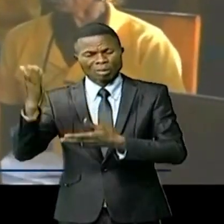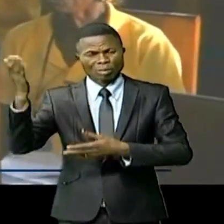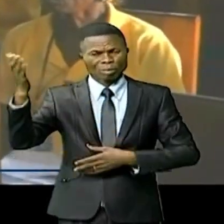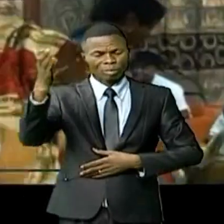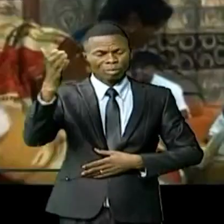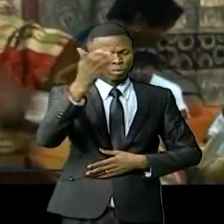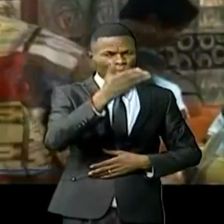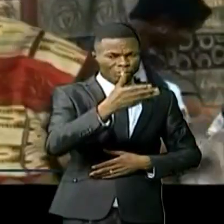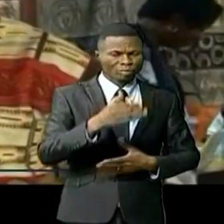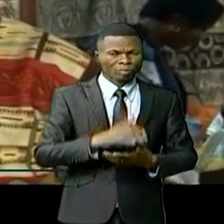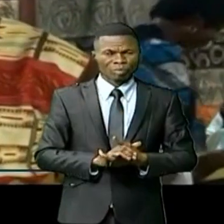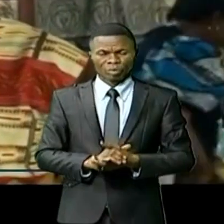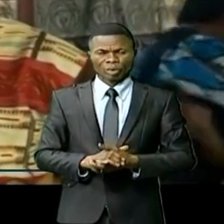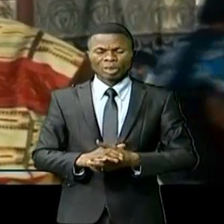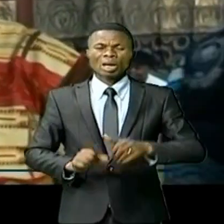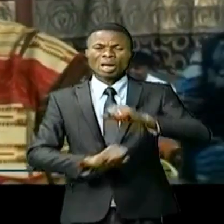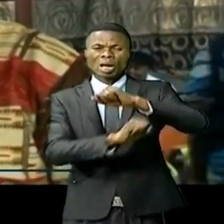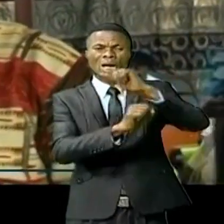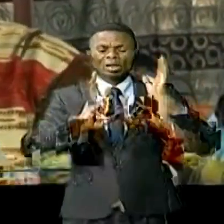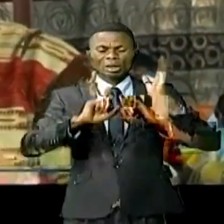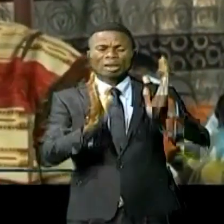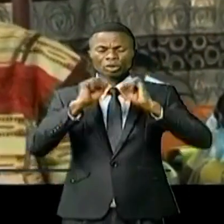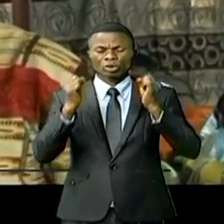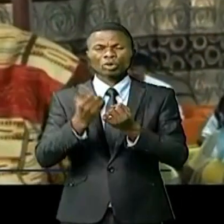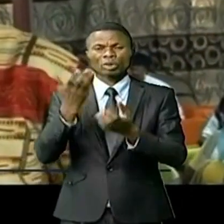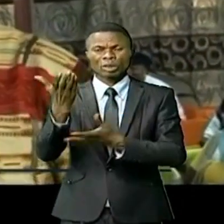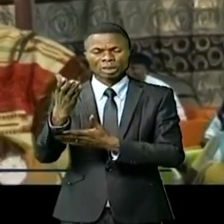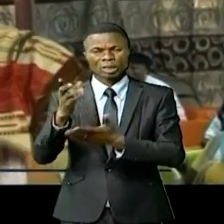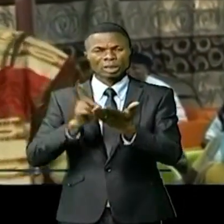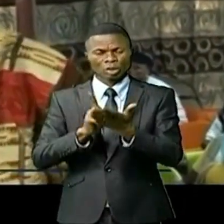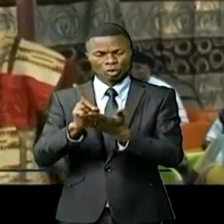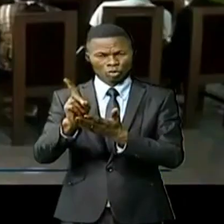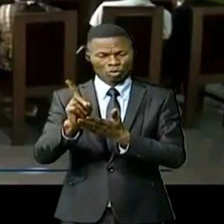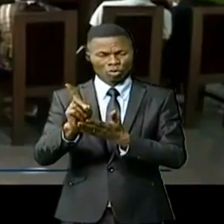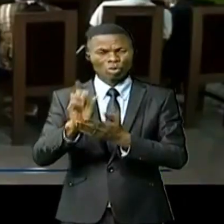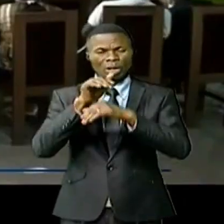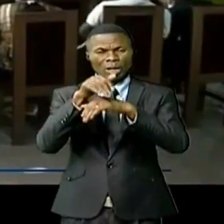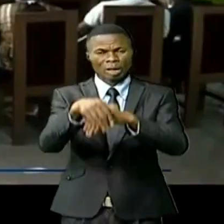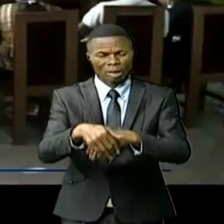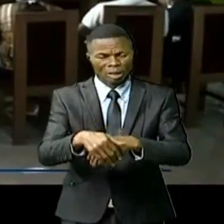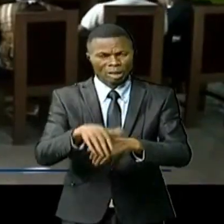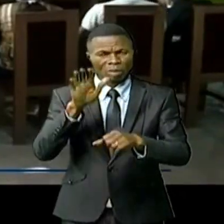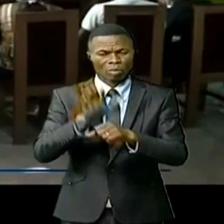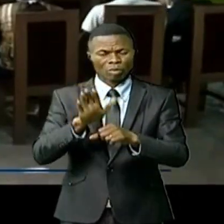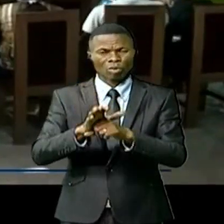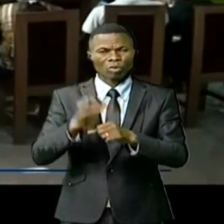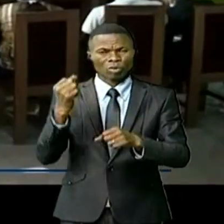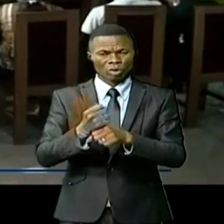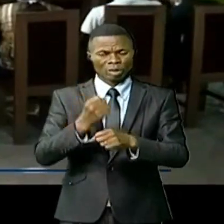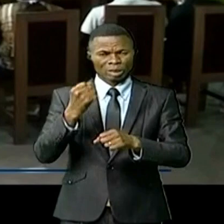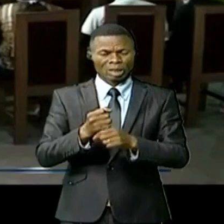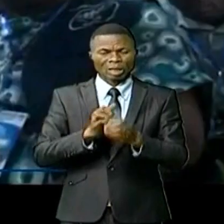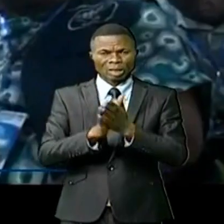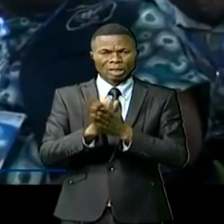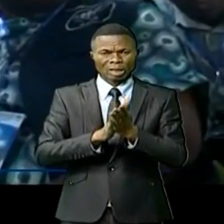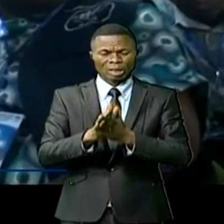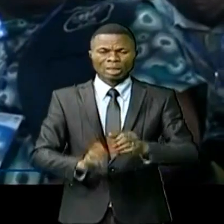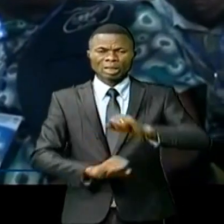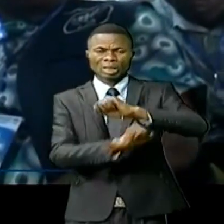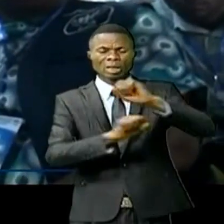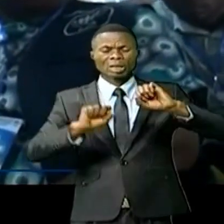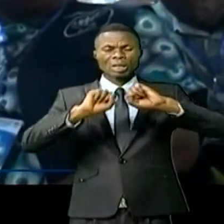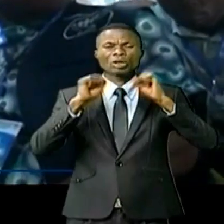-là. Ces assistants sociaux revendiquent aussi leur implication dans tout travail qui concerne l'assistance